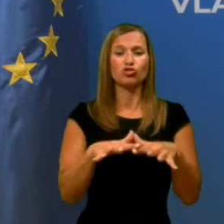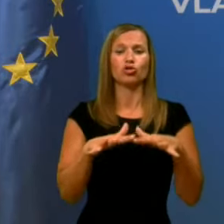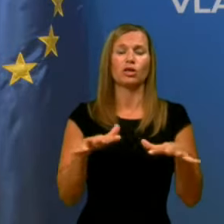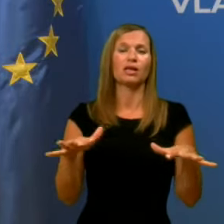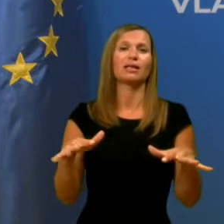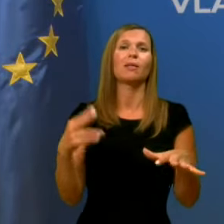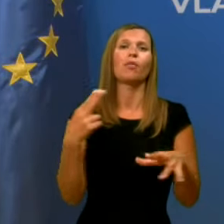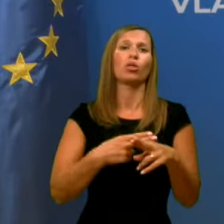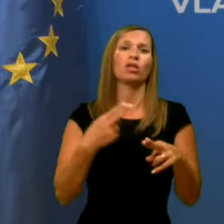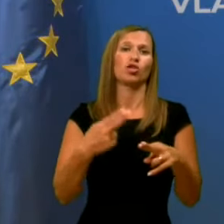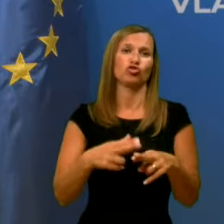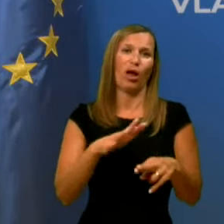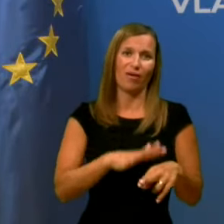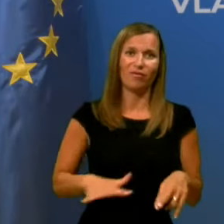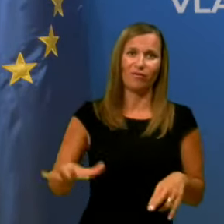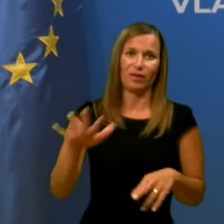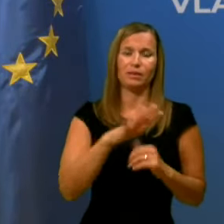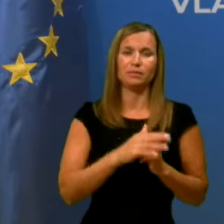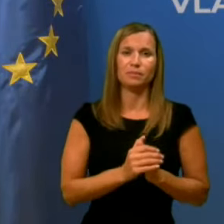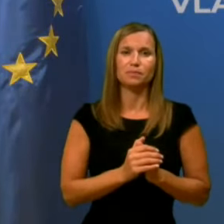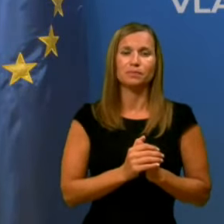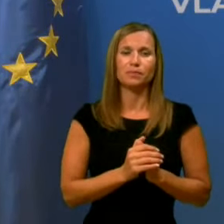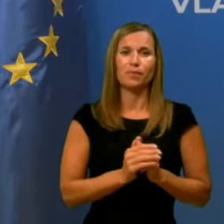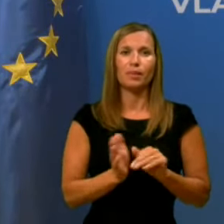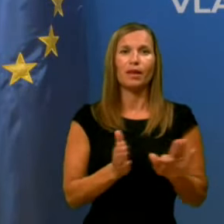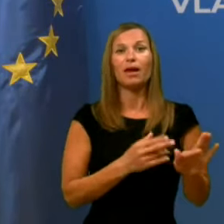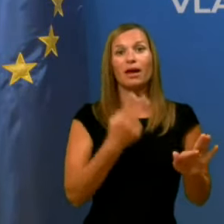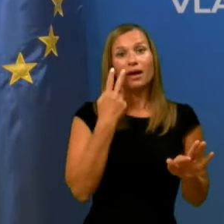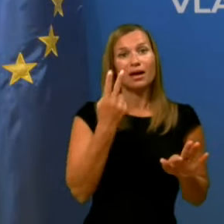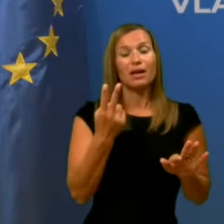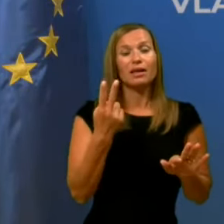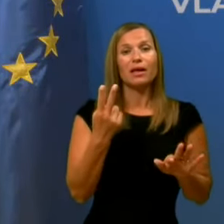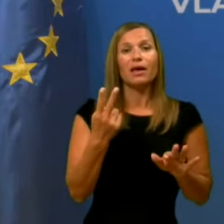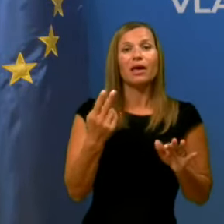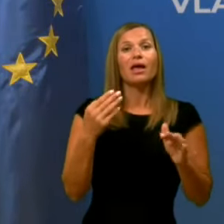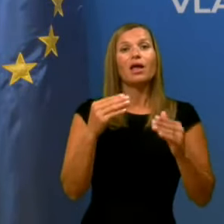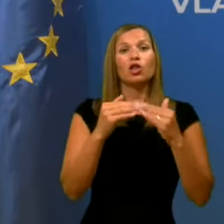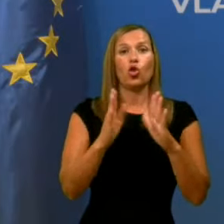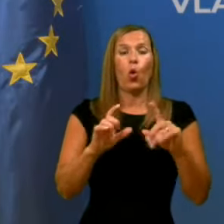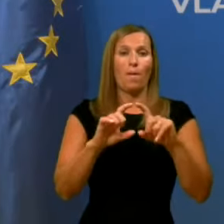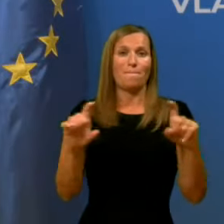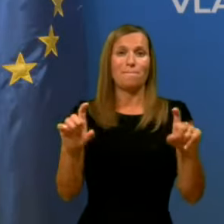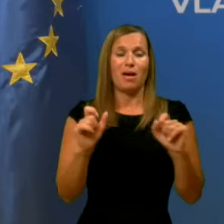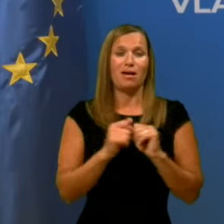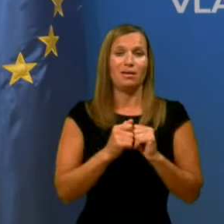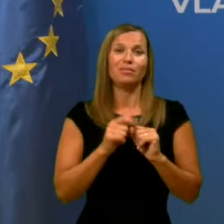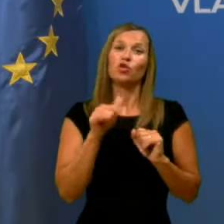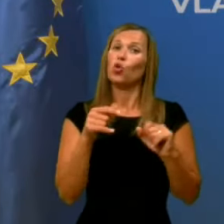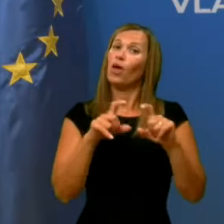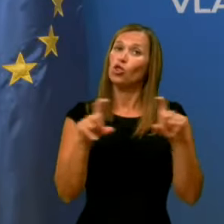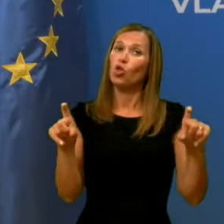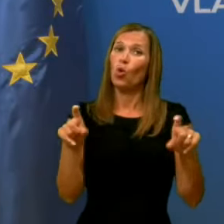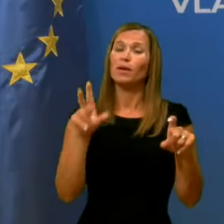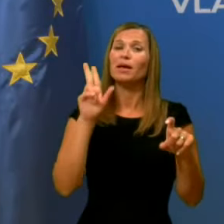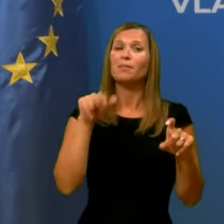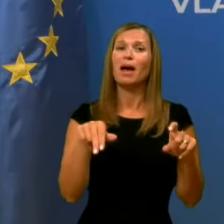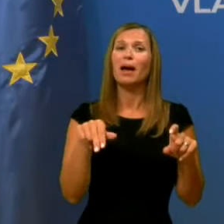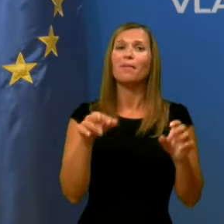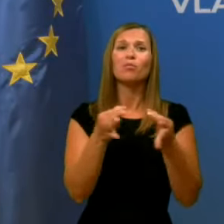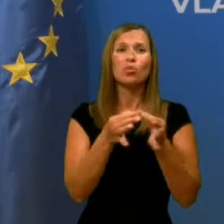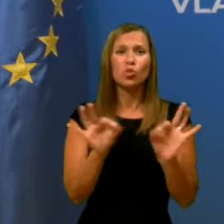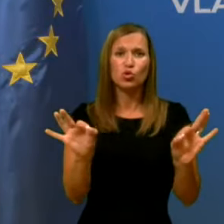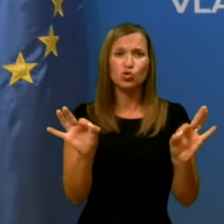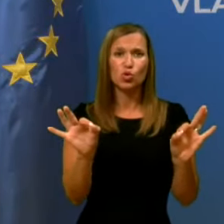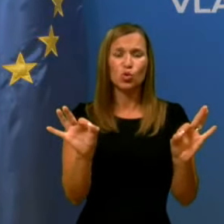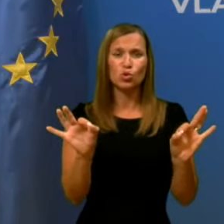po državi. Zdaj, kar se tiče pa sveda samega doma, vidite, to je dom, ki ima prostorsko,